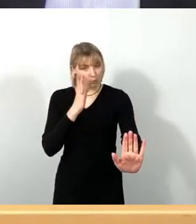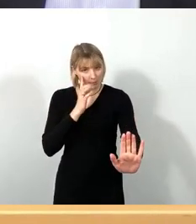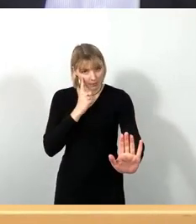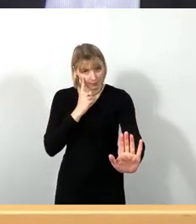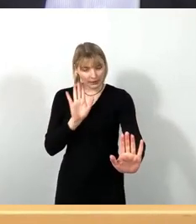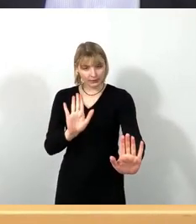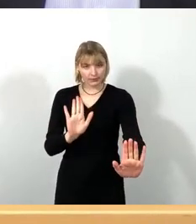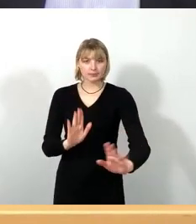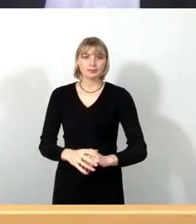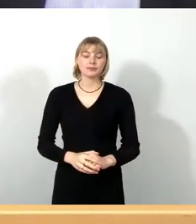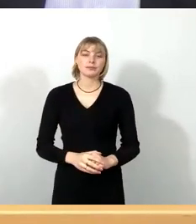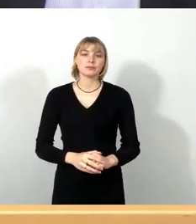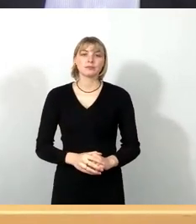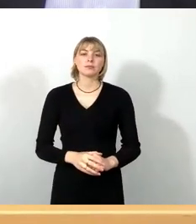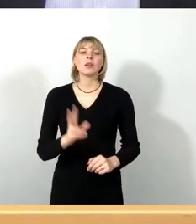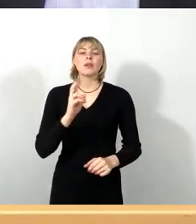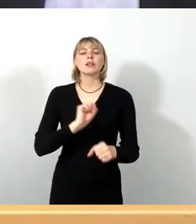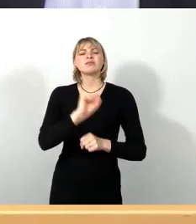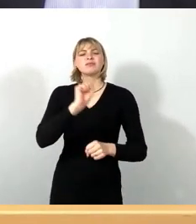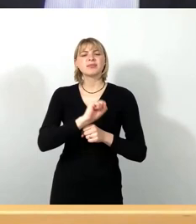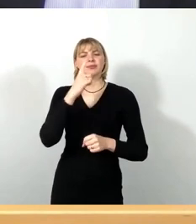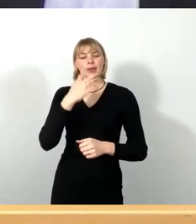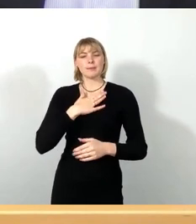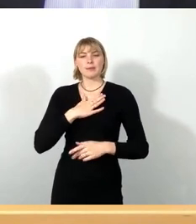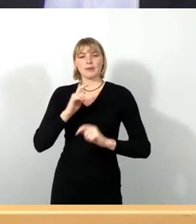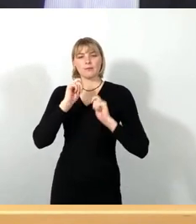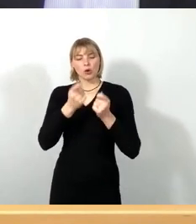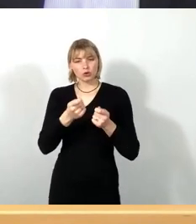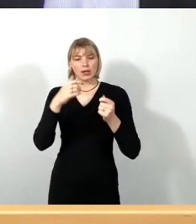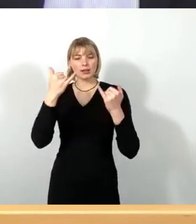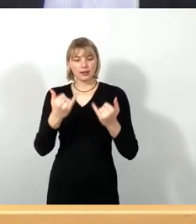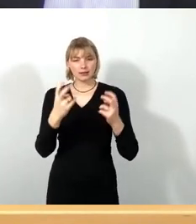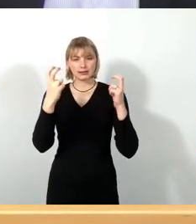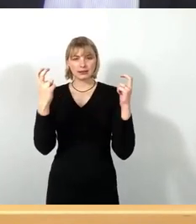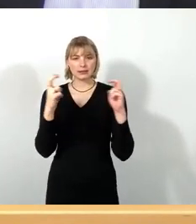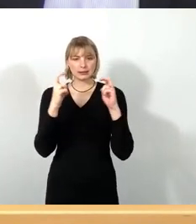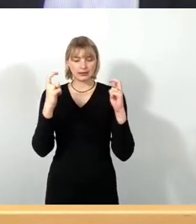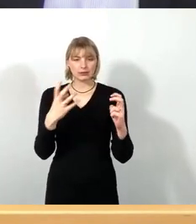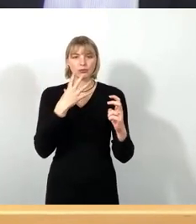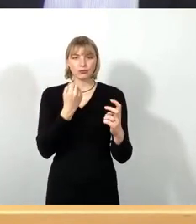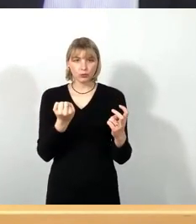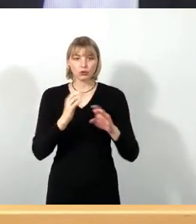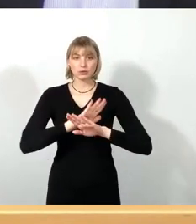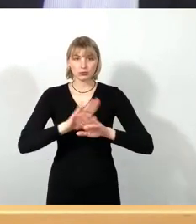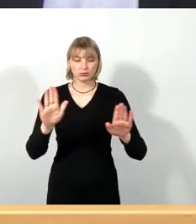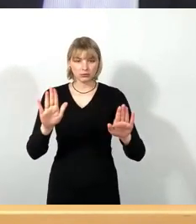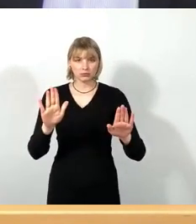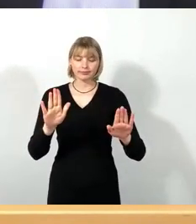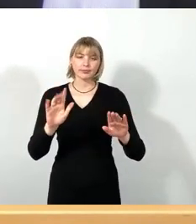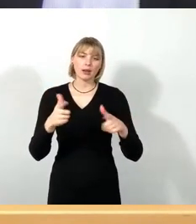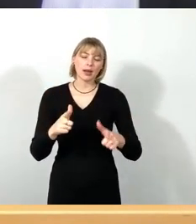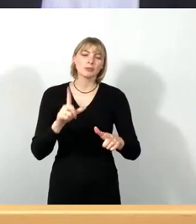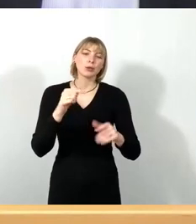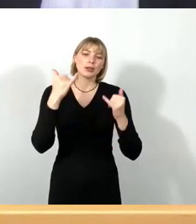Wer widerspricht denn, wenn ich jetzt vorschlage, die Sitzung heute zu beenden? Niemand. Damit wünsche ich allen einen schönen Abend